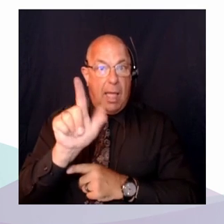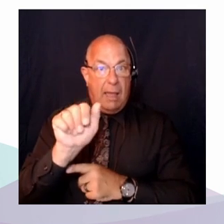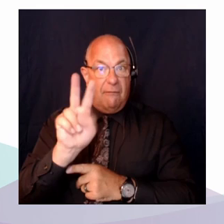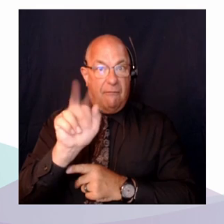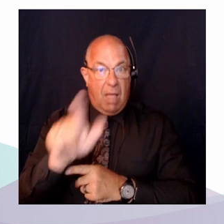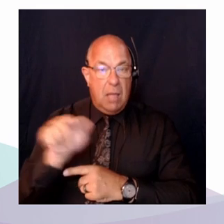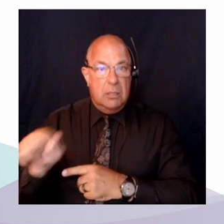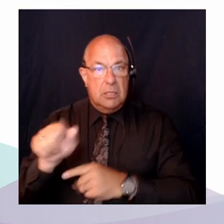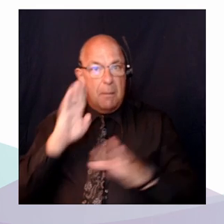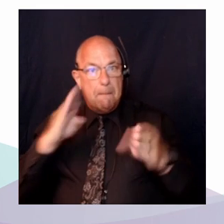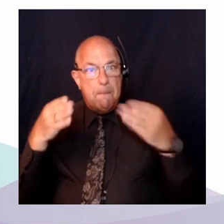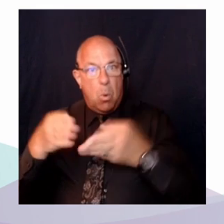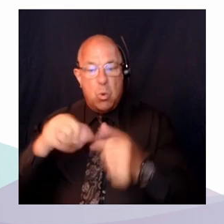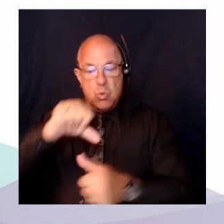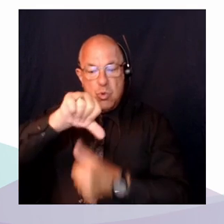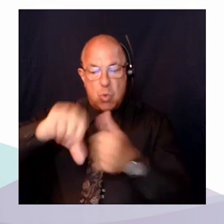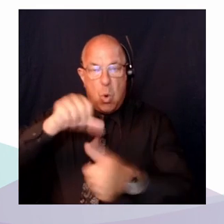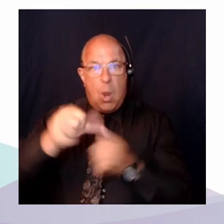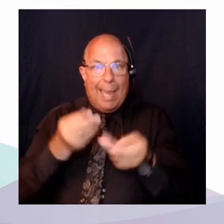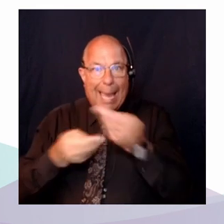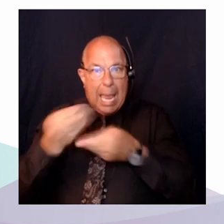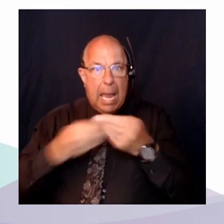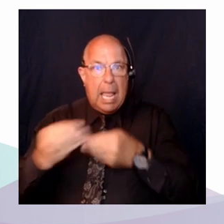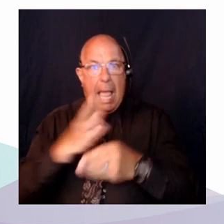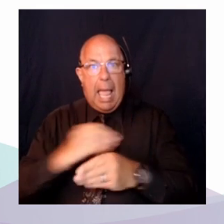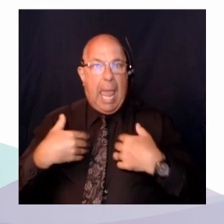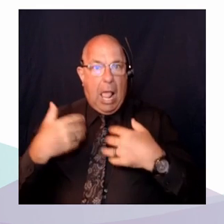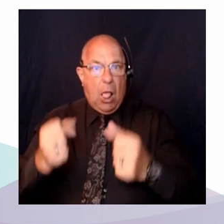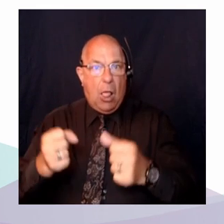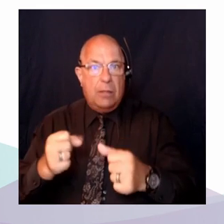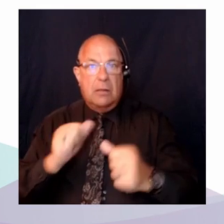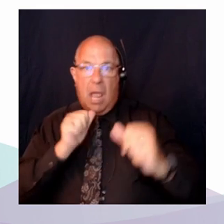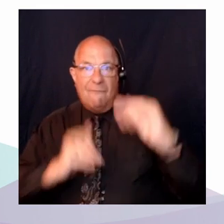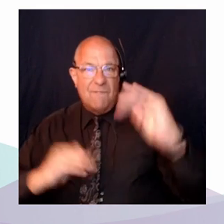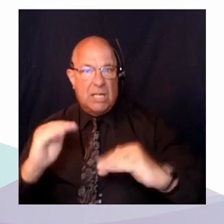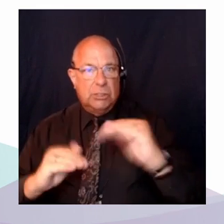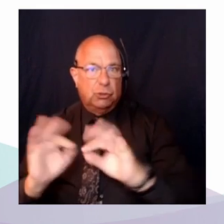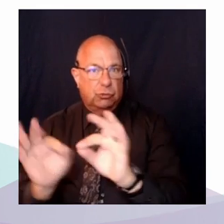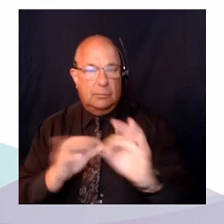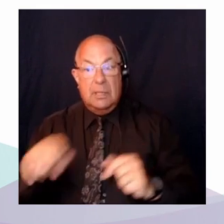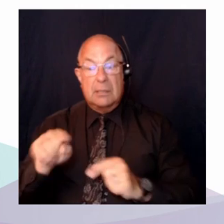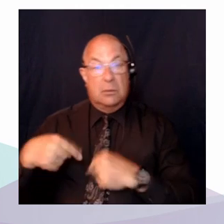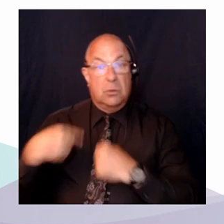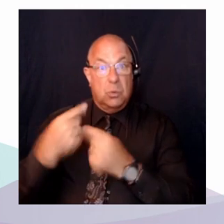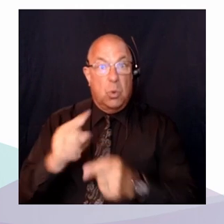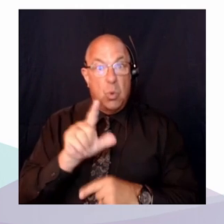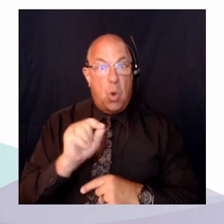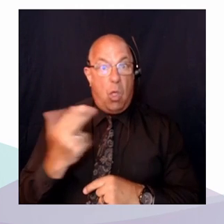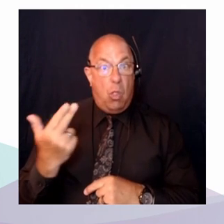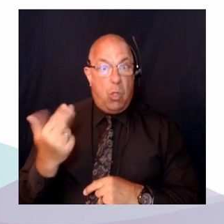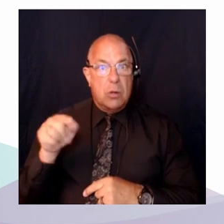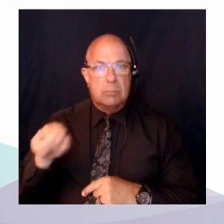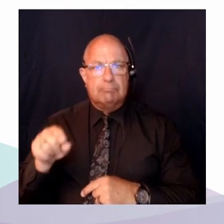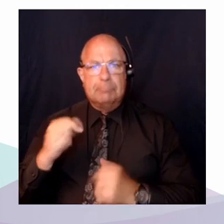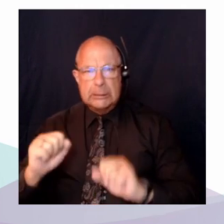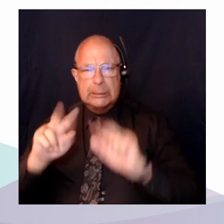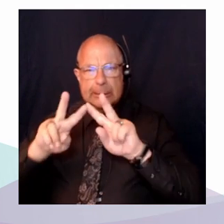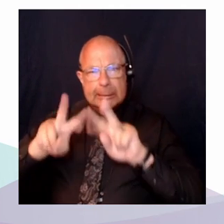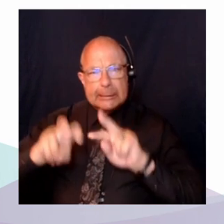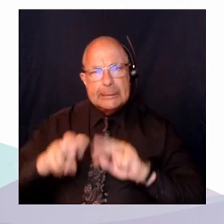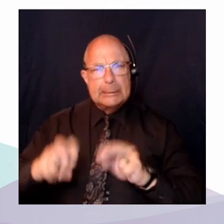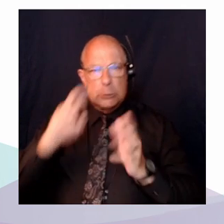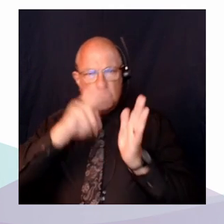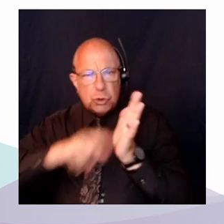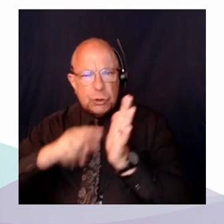Depuis 2017, la professeure Vézina cherche à comprendre la